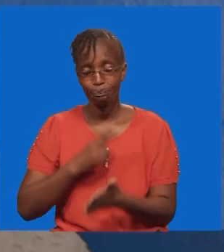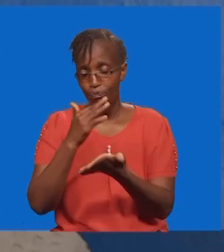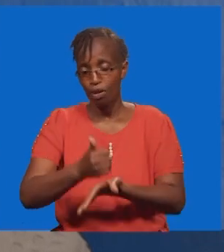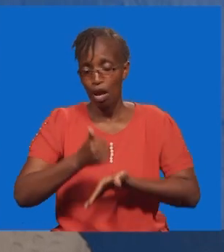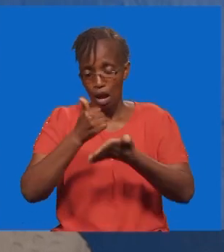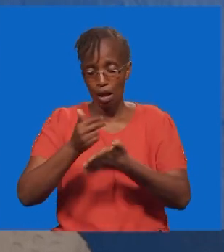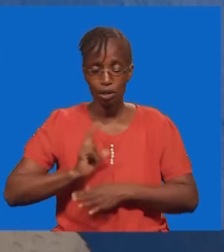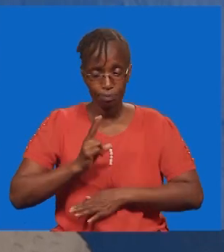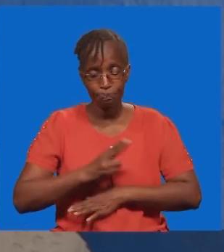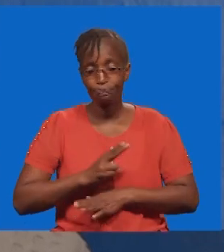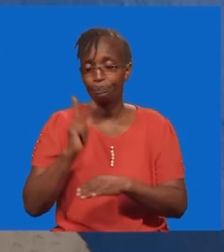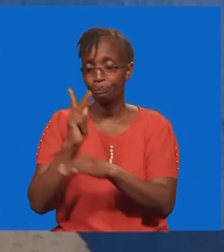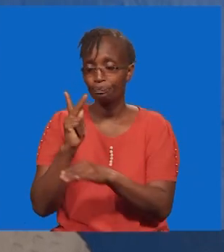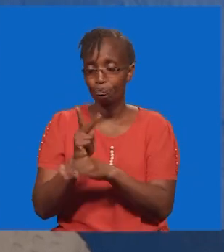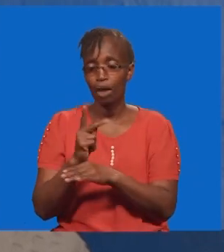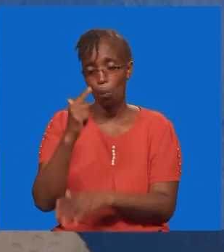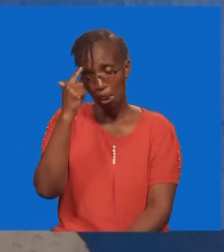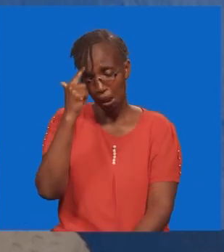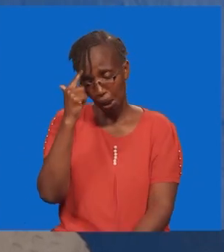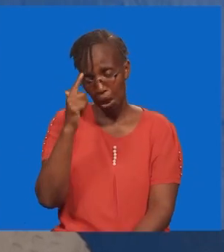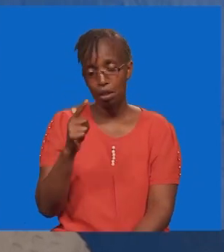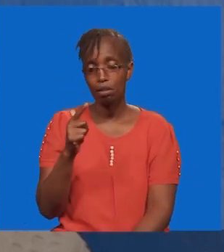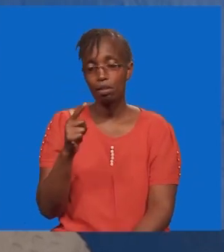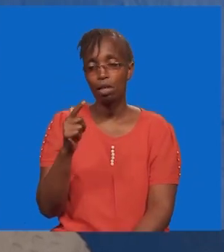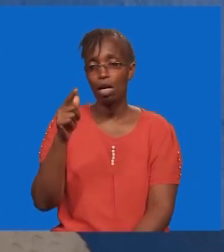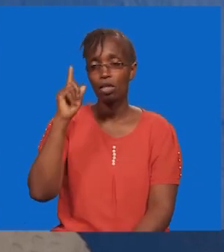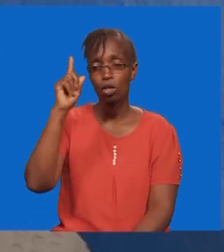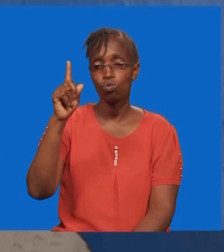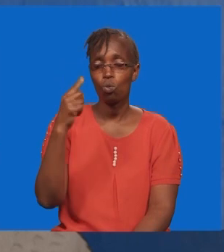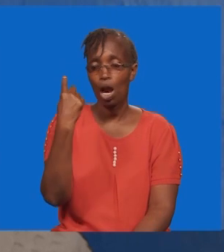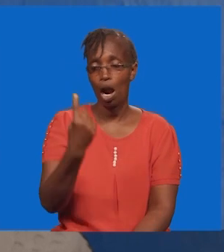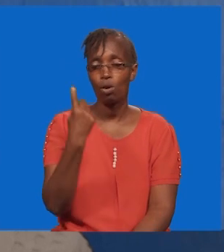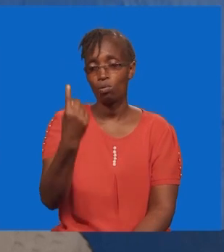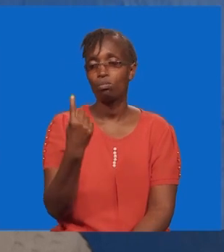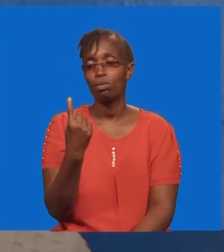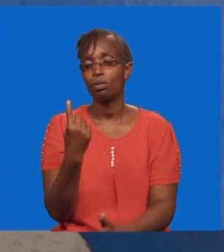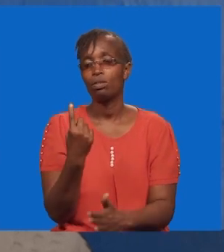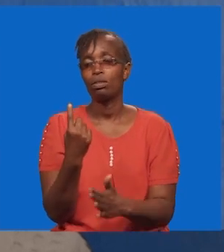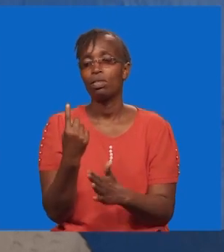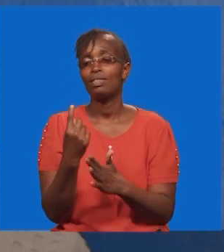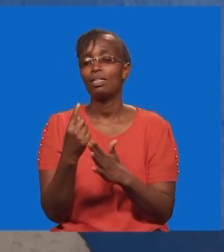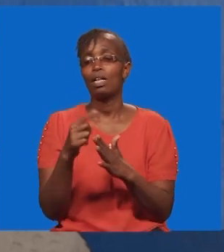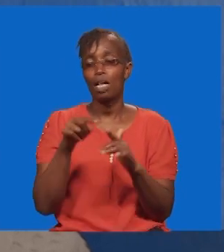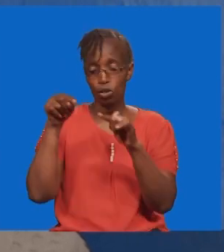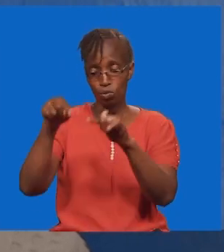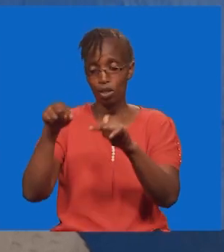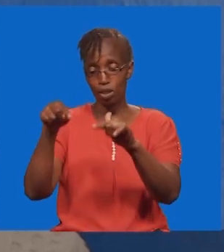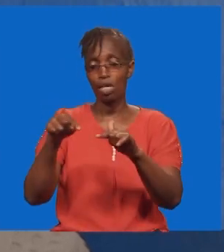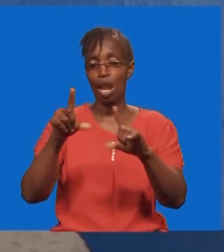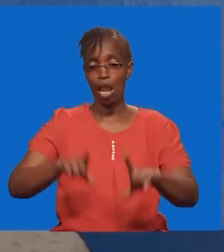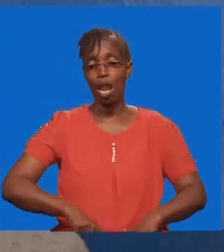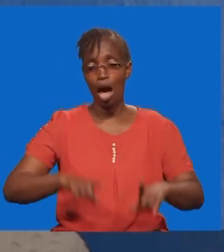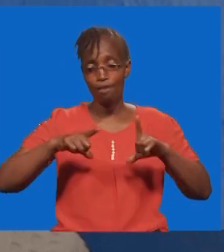Tusaindie ni kwanjili ya kuyaweka mawazo yetu kwako. Dio mungu katika maisha ambayo